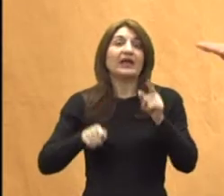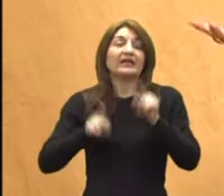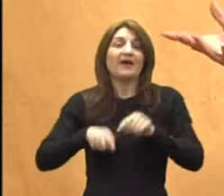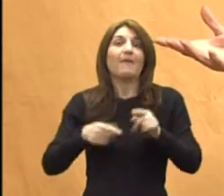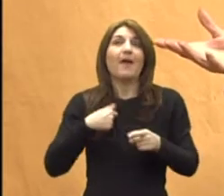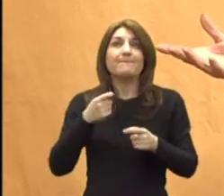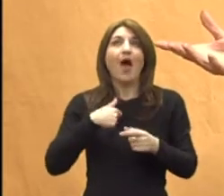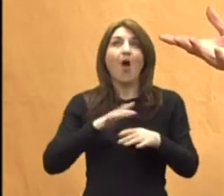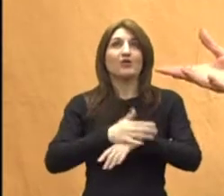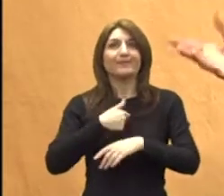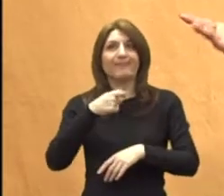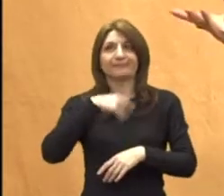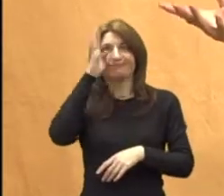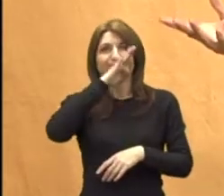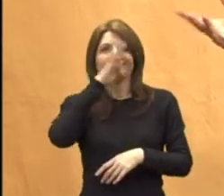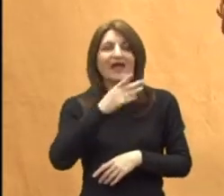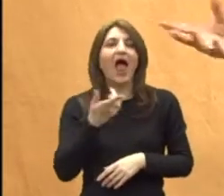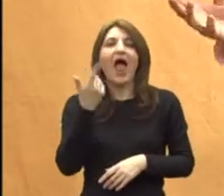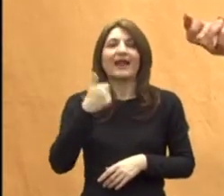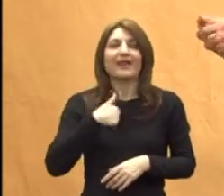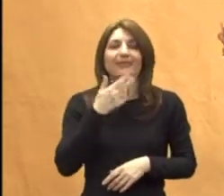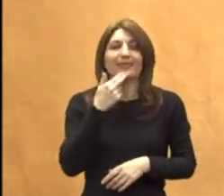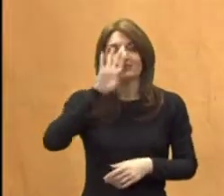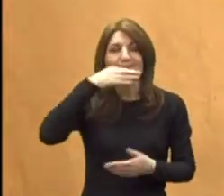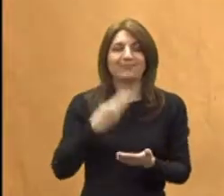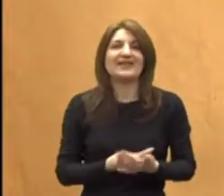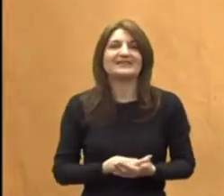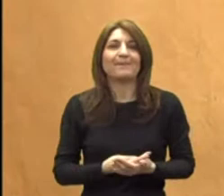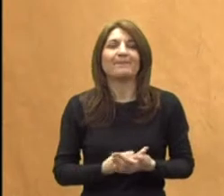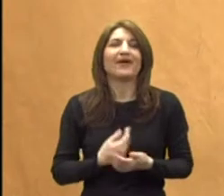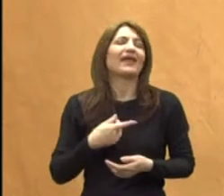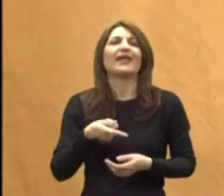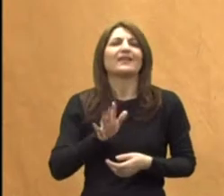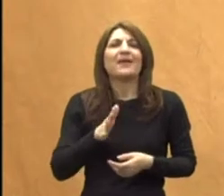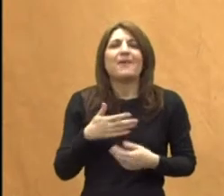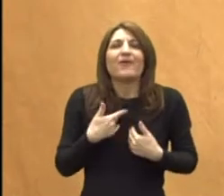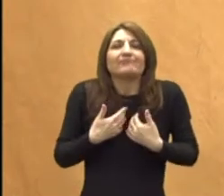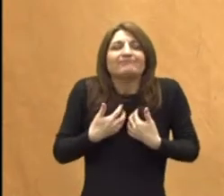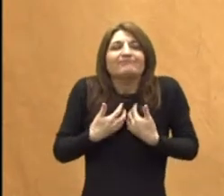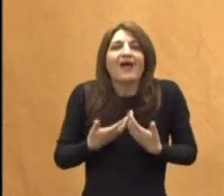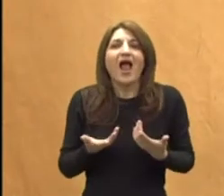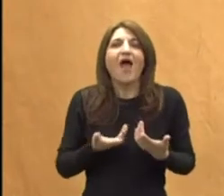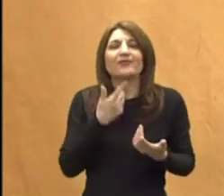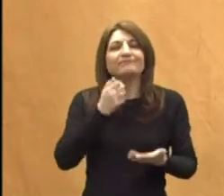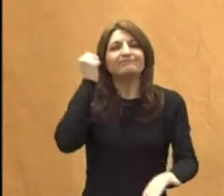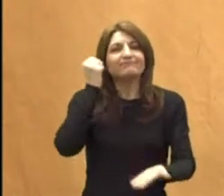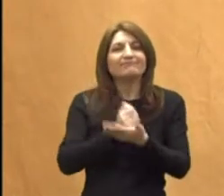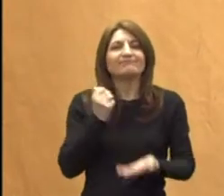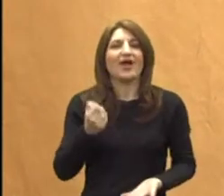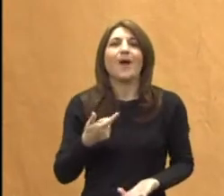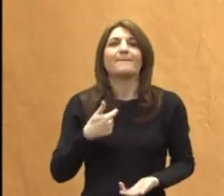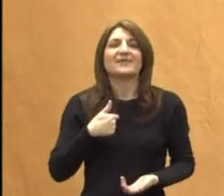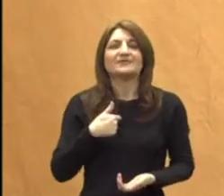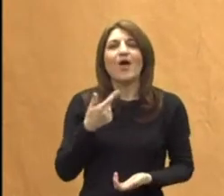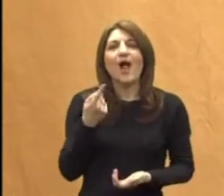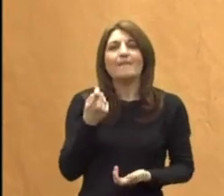Jel tako? Jel da? Samo ne priznajmo. Zapravo društvo, nemamo taj E neki koji nas obilježava da smo za negdje